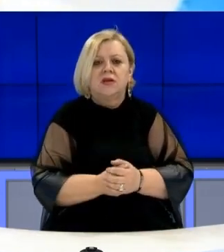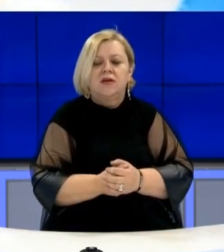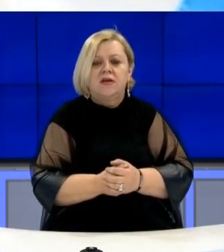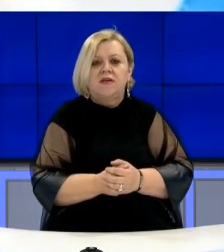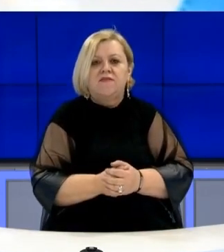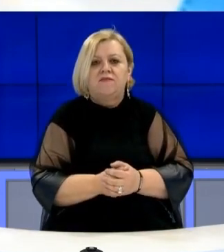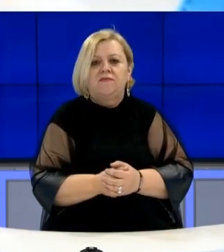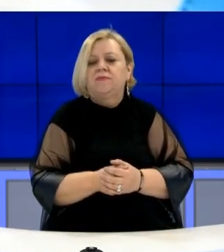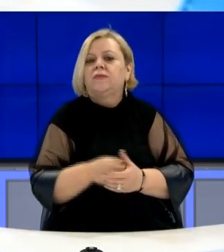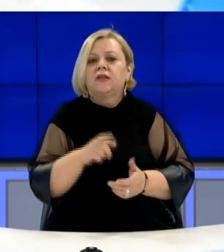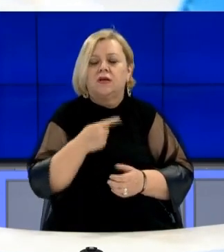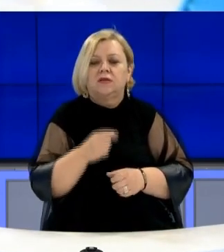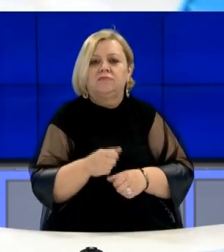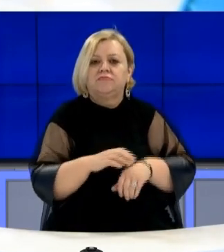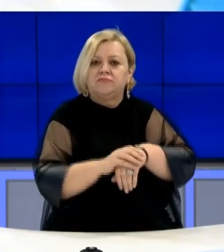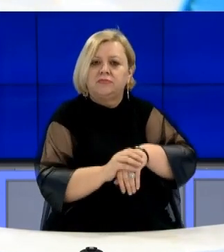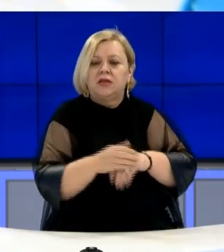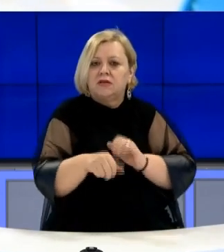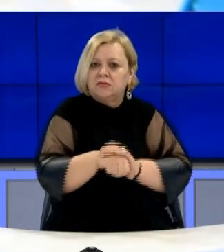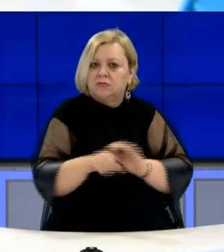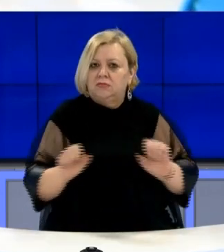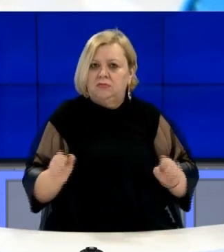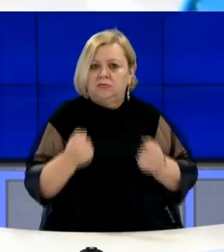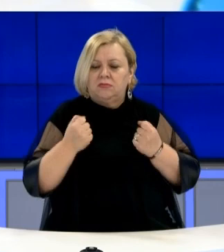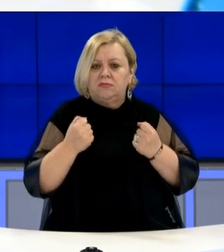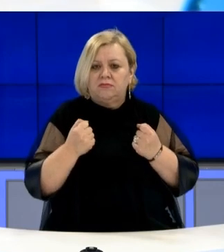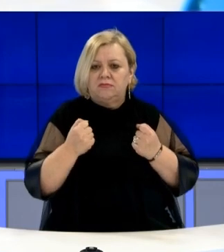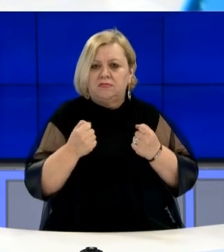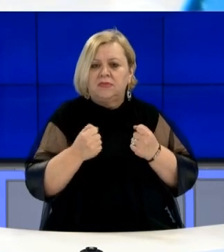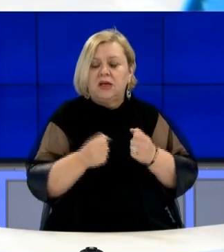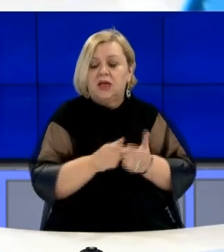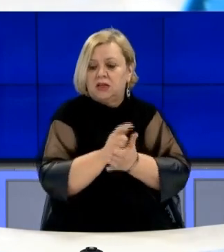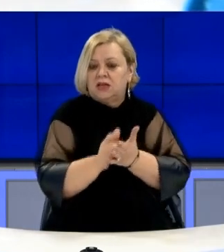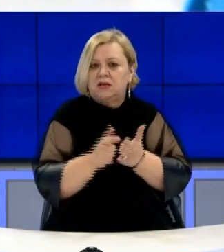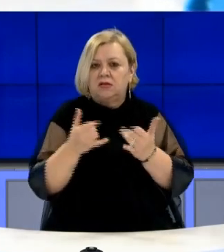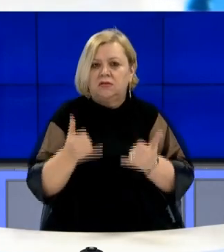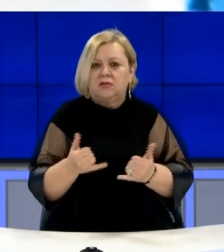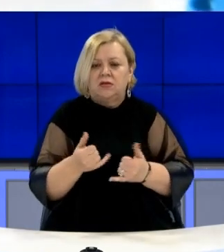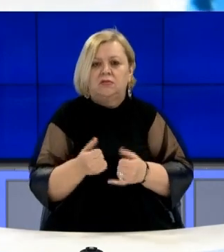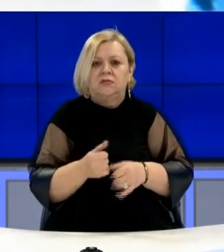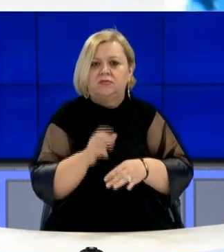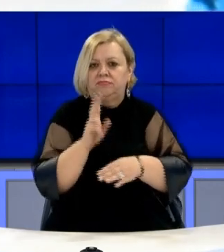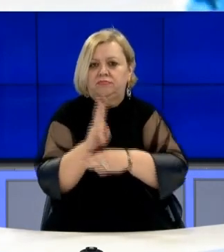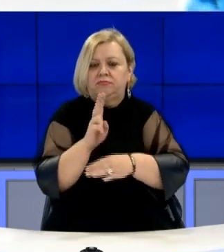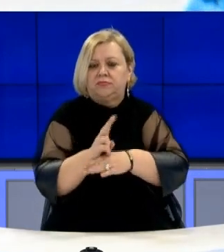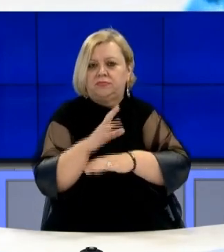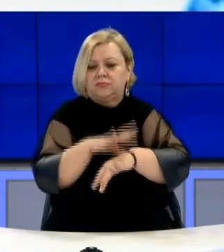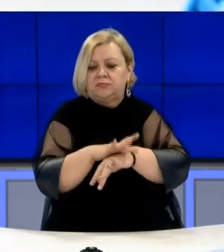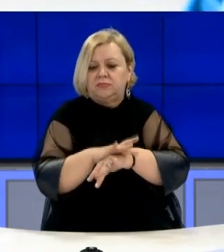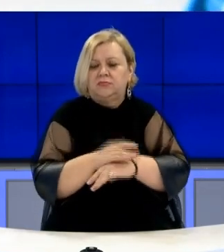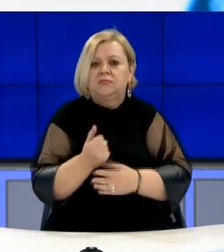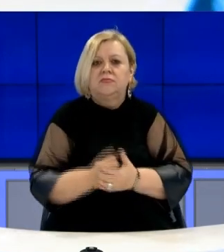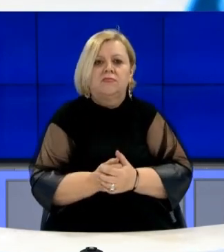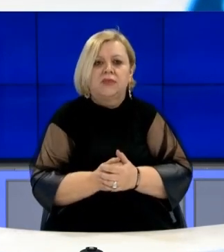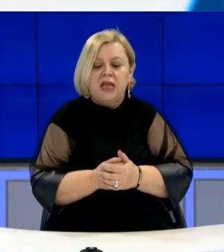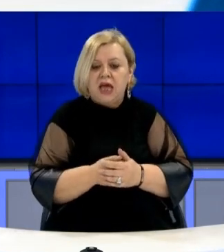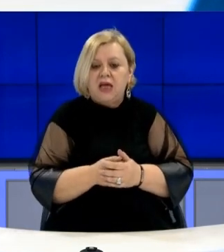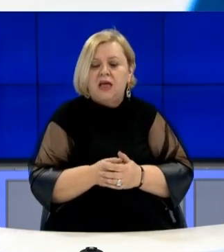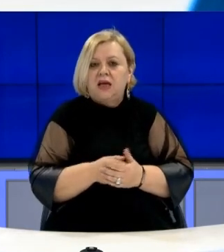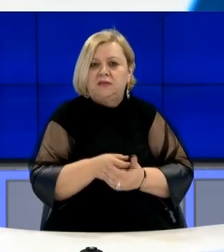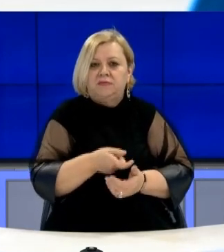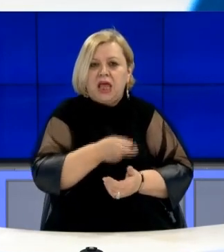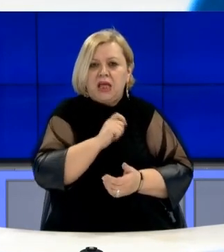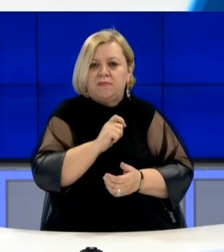fizike, ka marrë lëndimit të rënda trupore, dërsa për momentin është në tretman mjekësor. Me rekomandim të inspektoratit